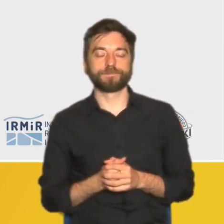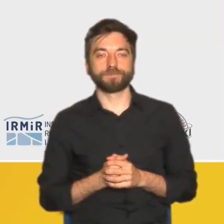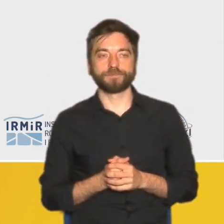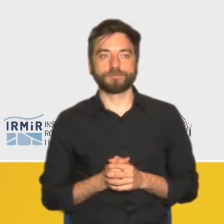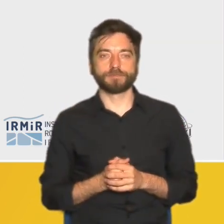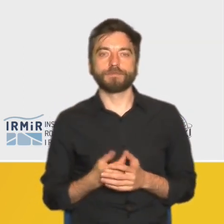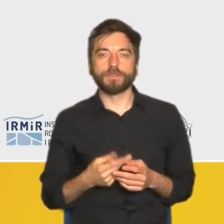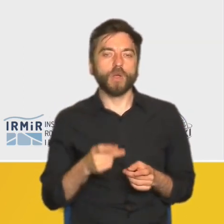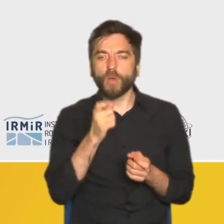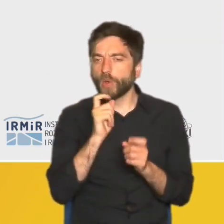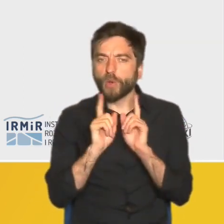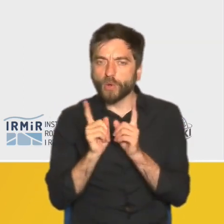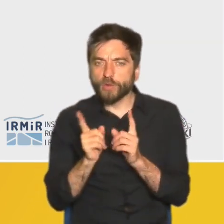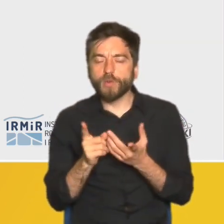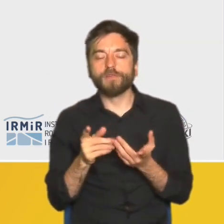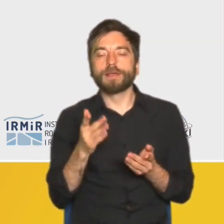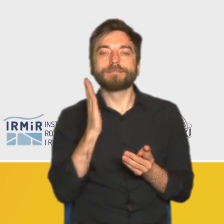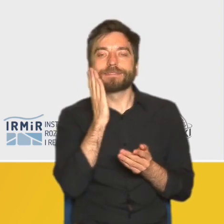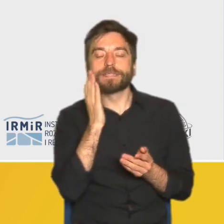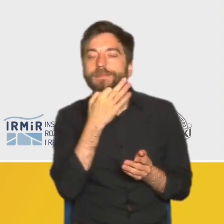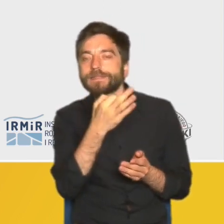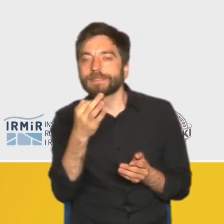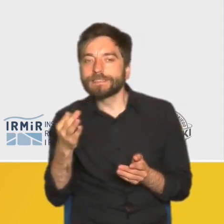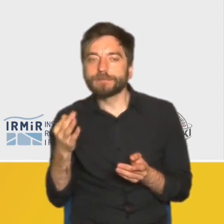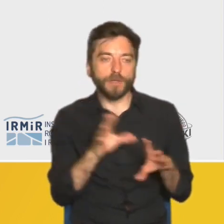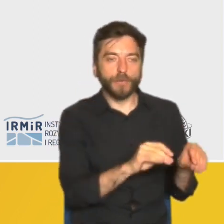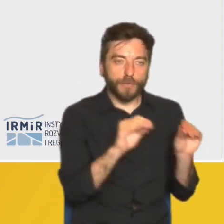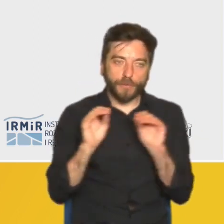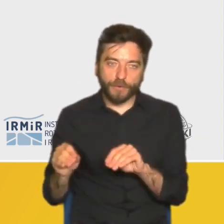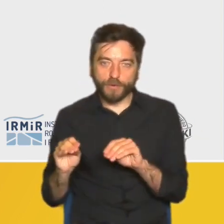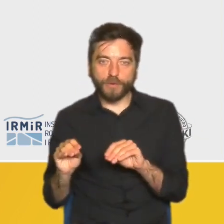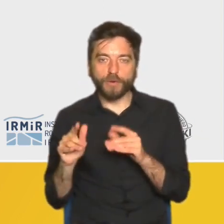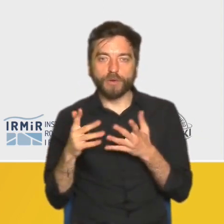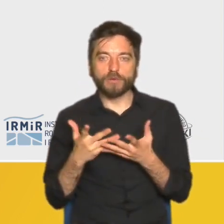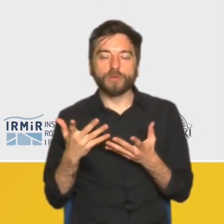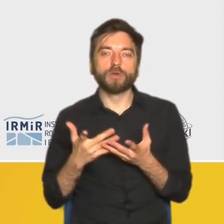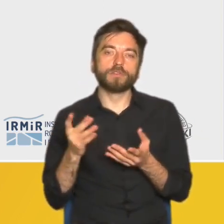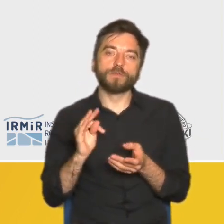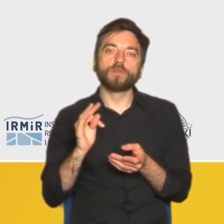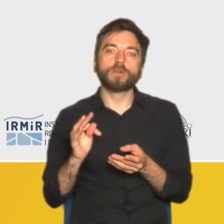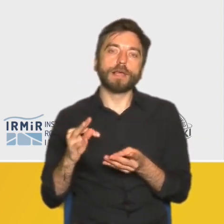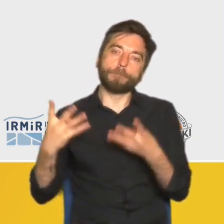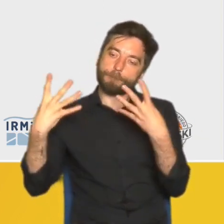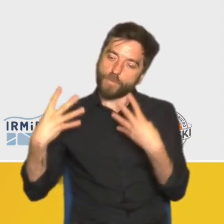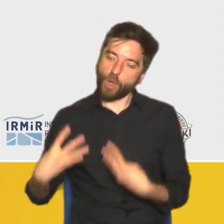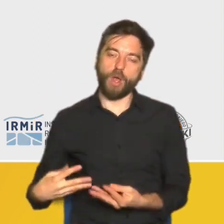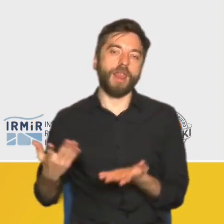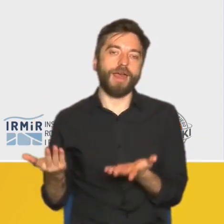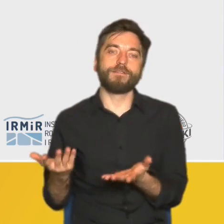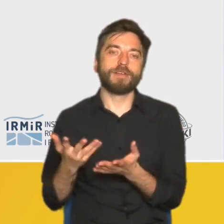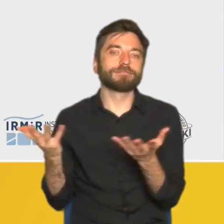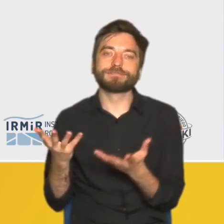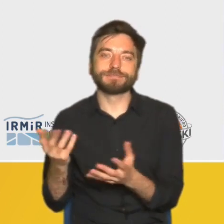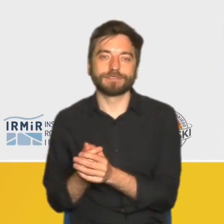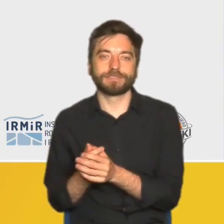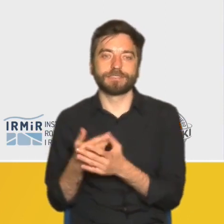W trakcie rozmów mieszkańcy byli także proszeni o umiejscowienie swojej przeprowadzki w ramach własnej biografii i odnosili ją do